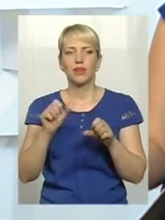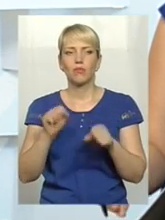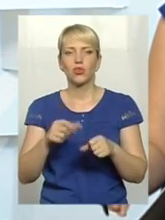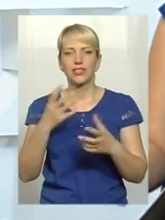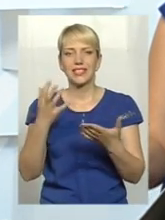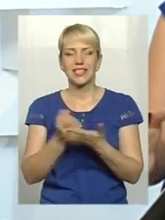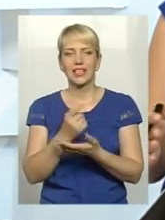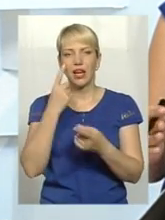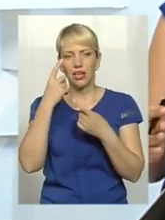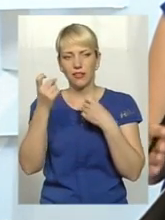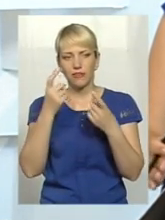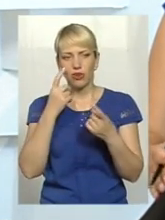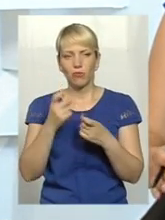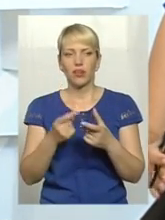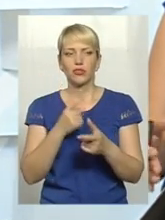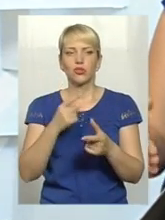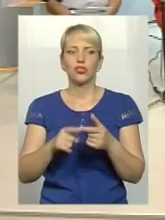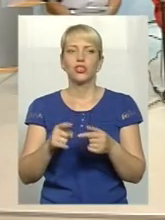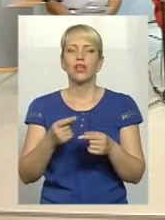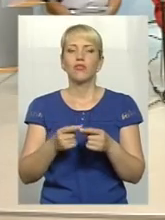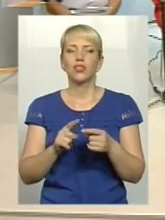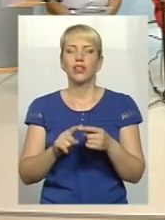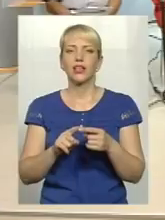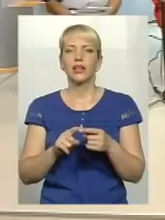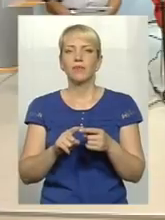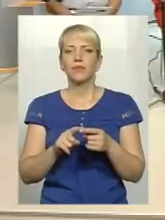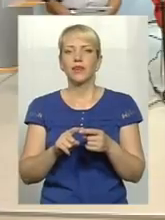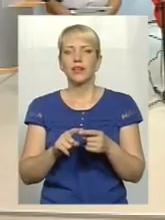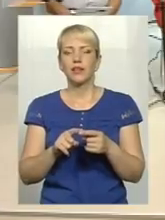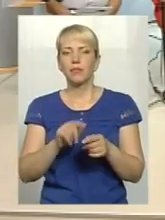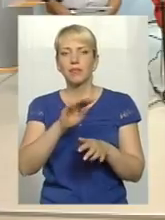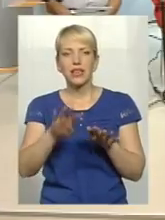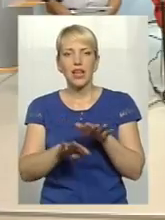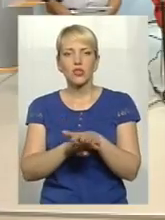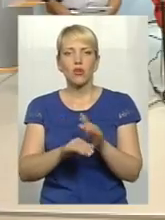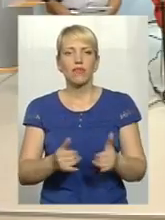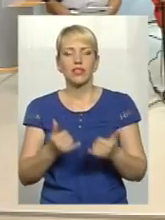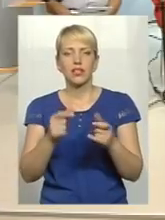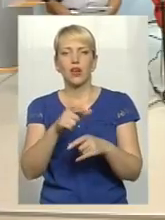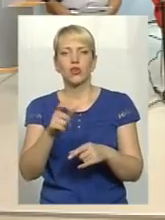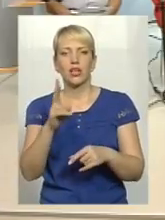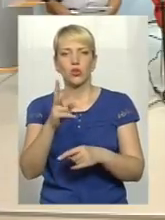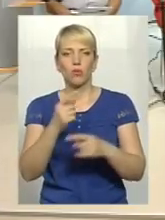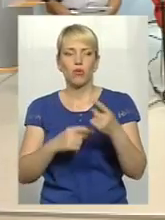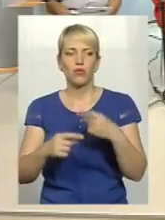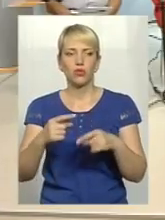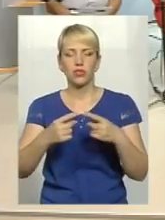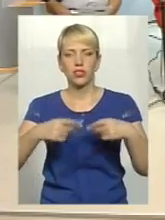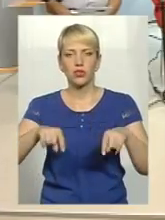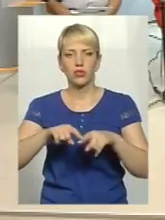інформацію, чи вони підлаштовані саме під людей, які повернулись з зони